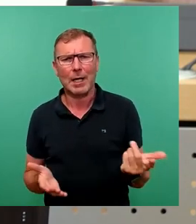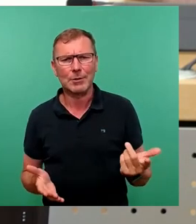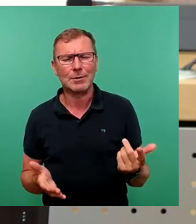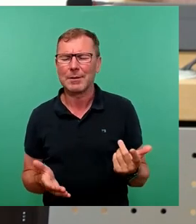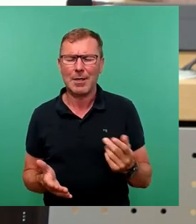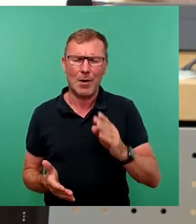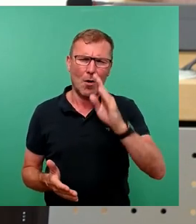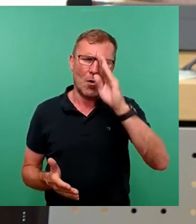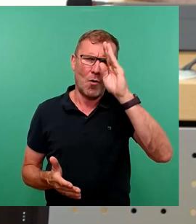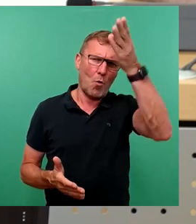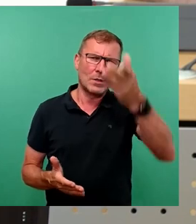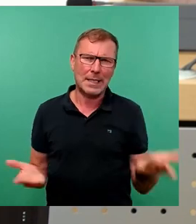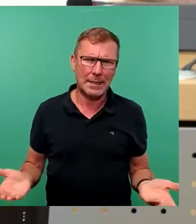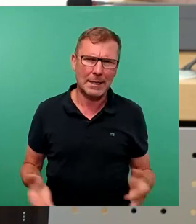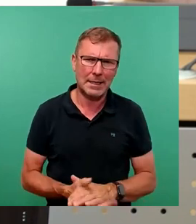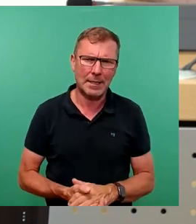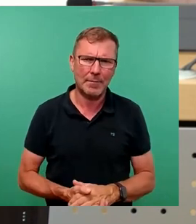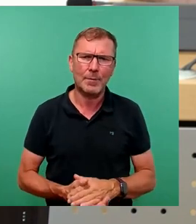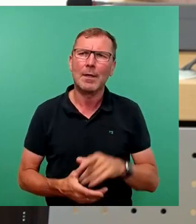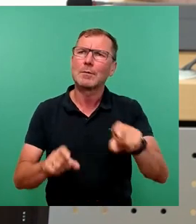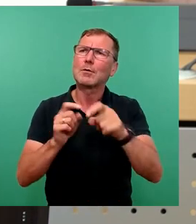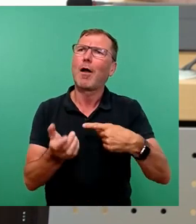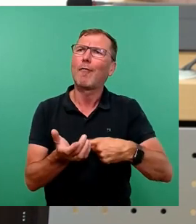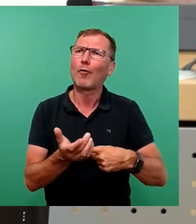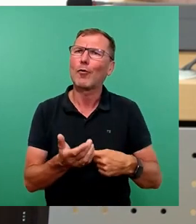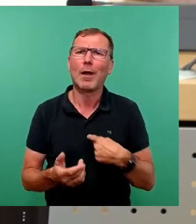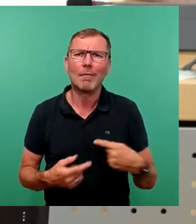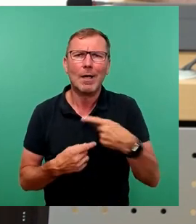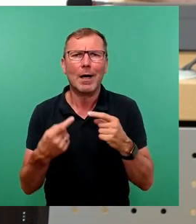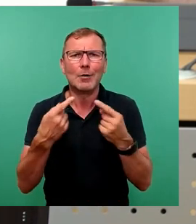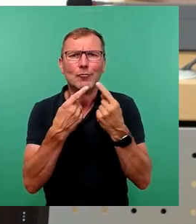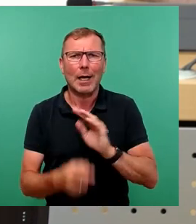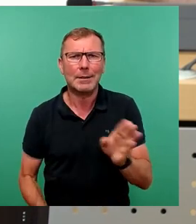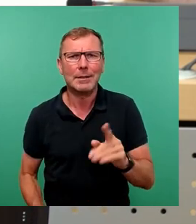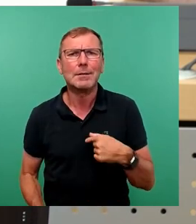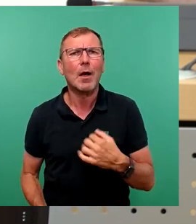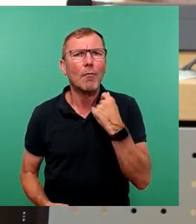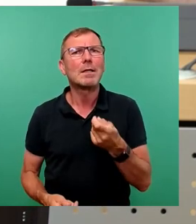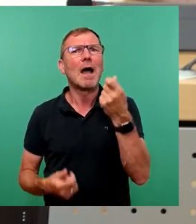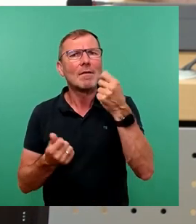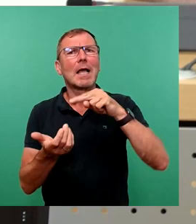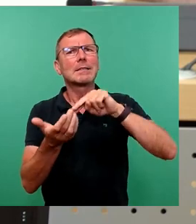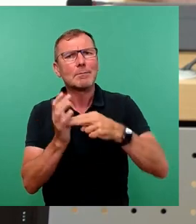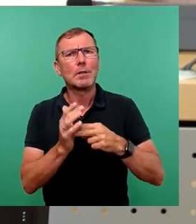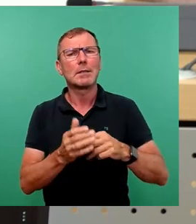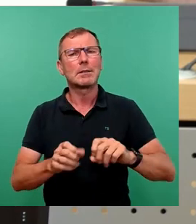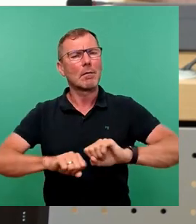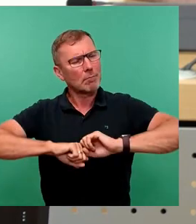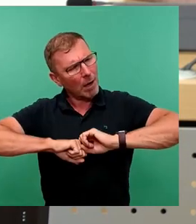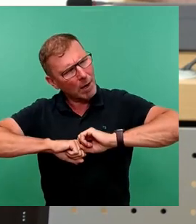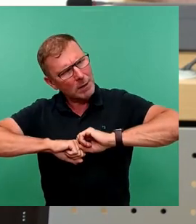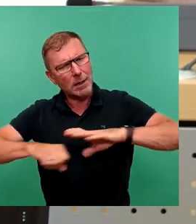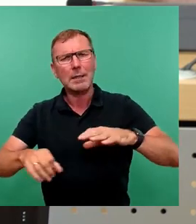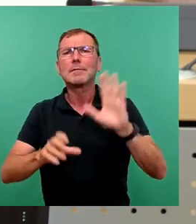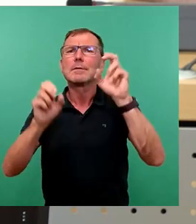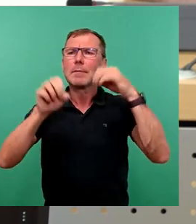ist absoluter Nonsens. Über solche Forderungen wollen wir uns nicht streiken. Wir wollen einfach ein finanzpolitisches Großreinemacher in dieser Stadt machen. Und Sie